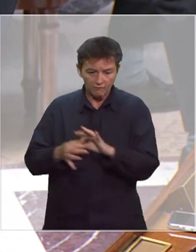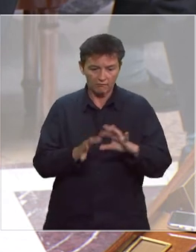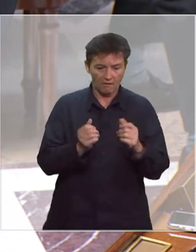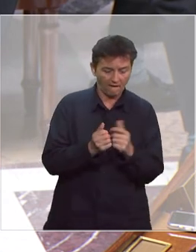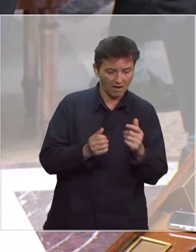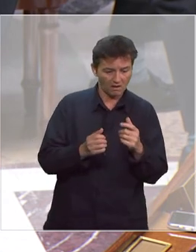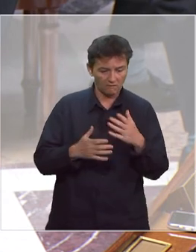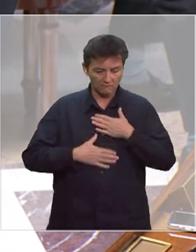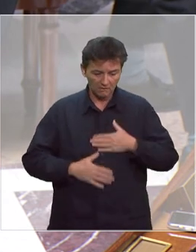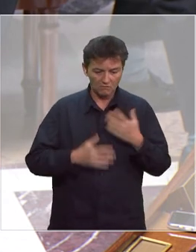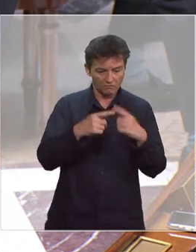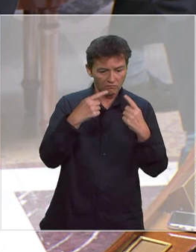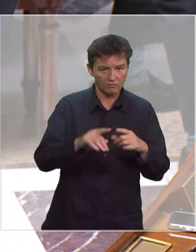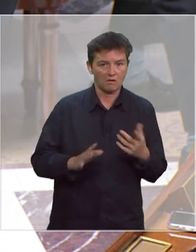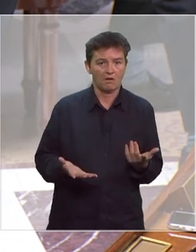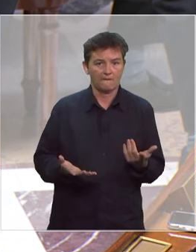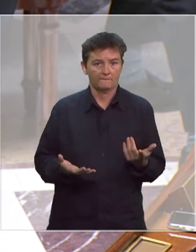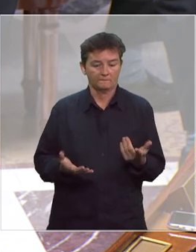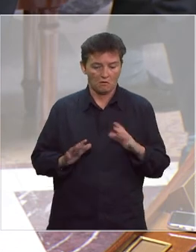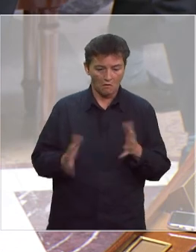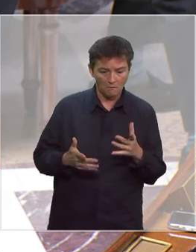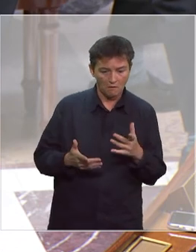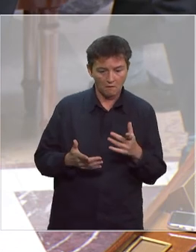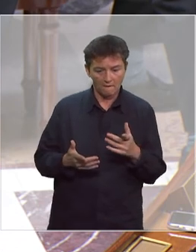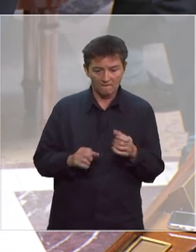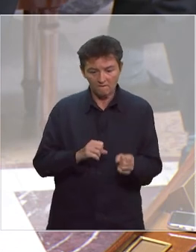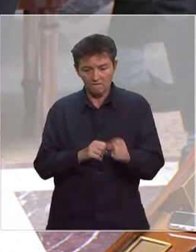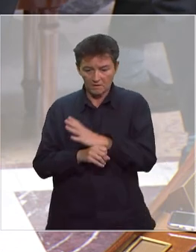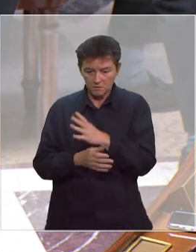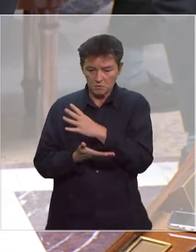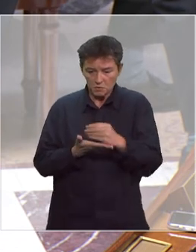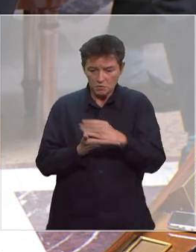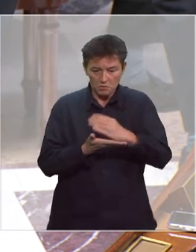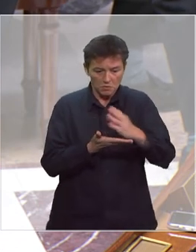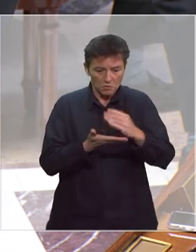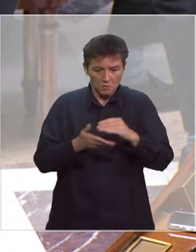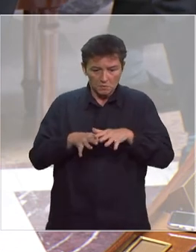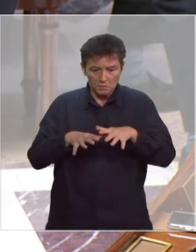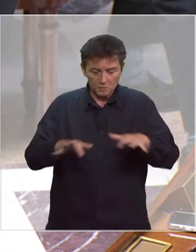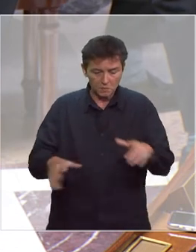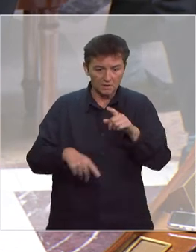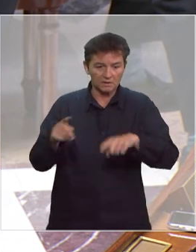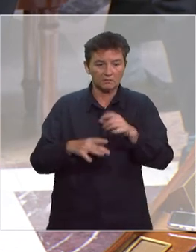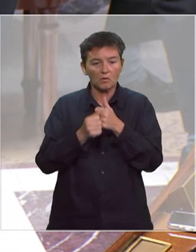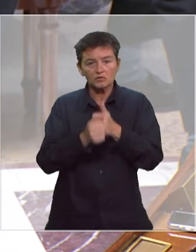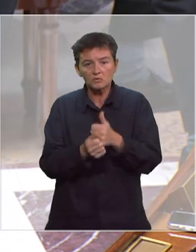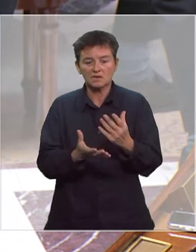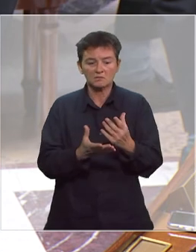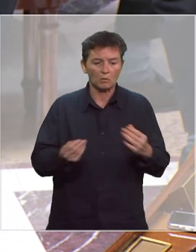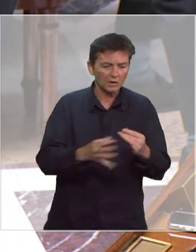réponse immunitaire sur la façon dont la réplication de ce virus se fait de façon différente dans des populations